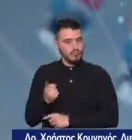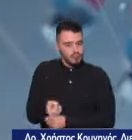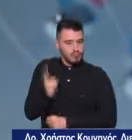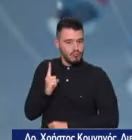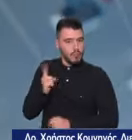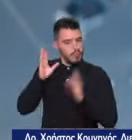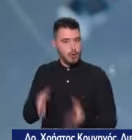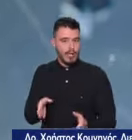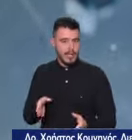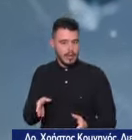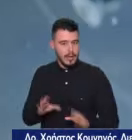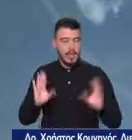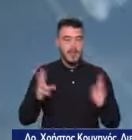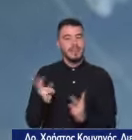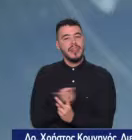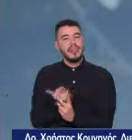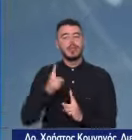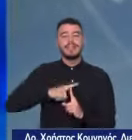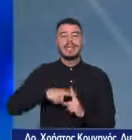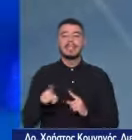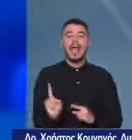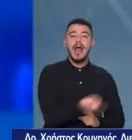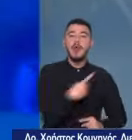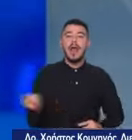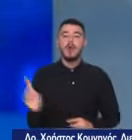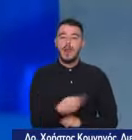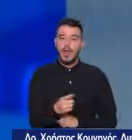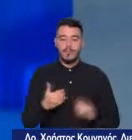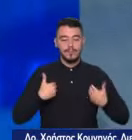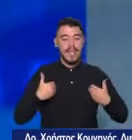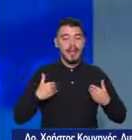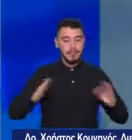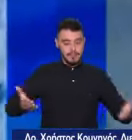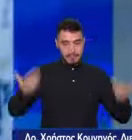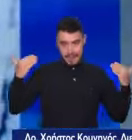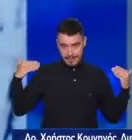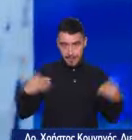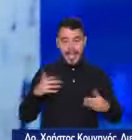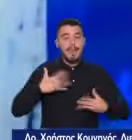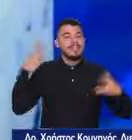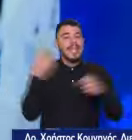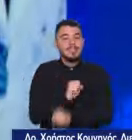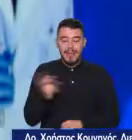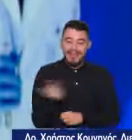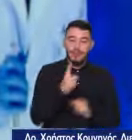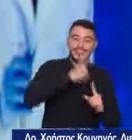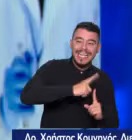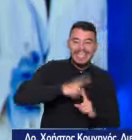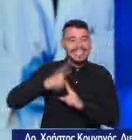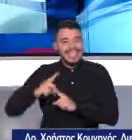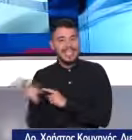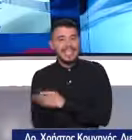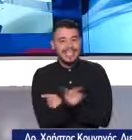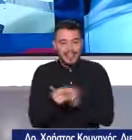ήταν δύο ξεχωριστές τεχνικές. Εμείς τι έχουμε καταφέρει τώρα. Έχουμε καταφέρει να συνδυάσουμε, να παντρέψουμε και τις δύο αυτές